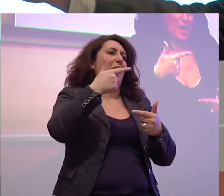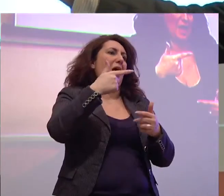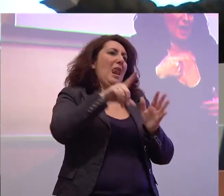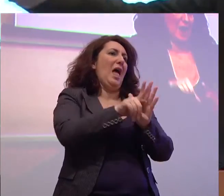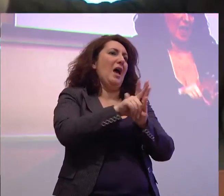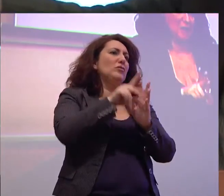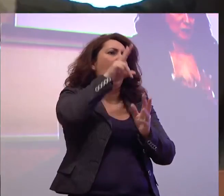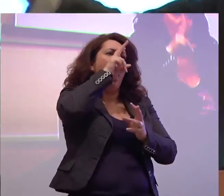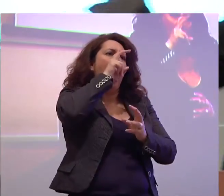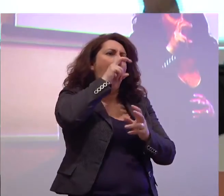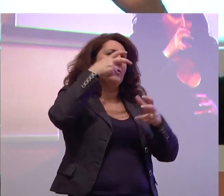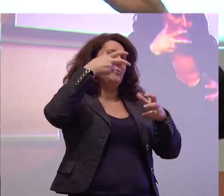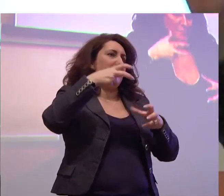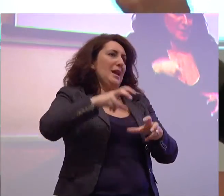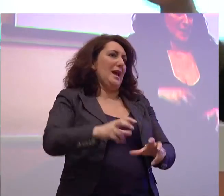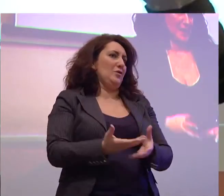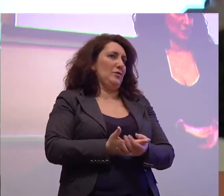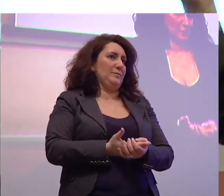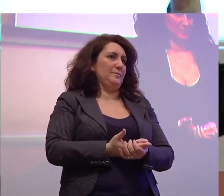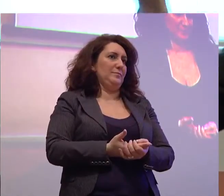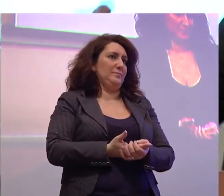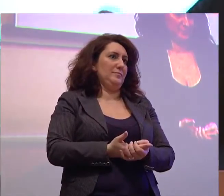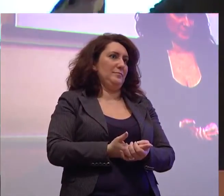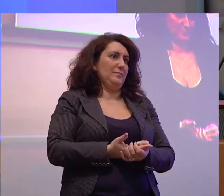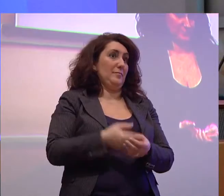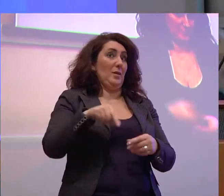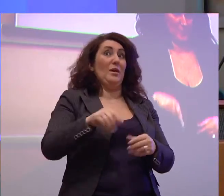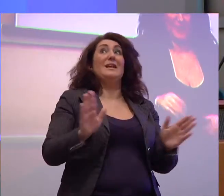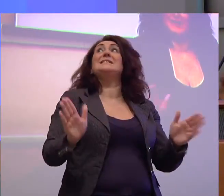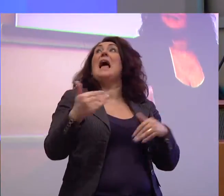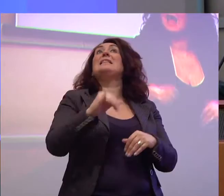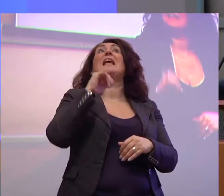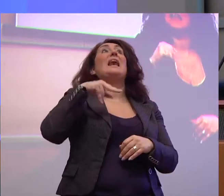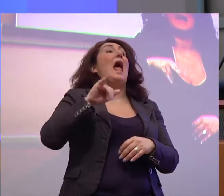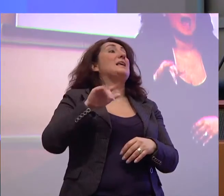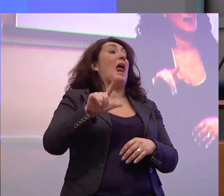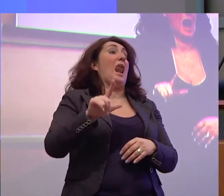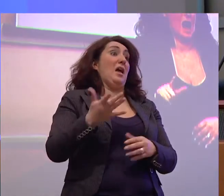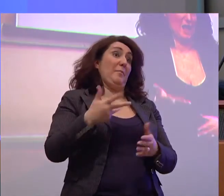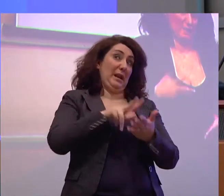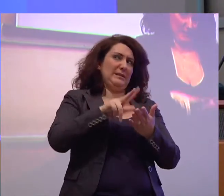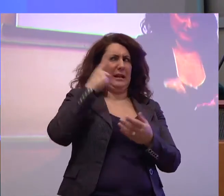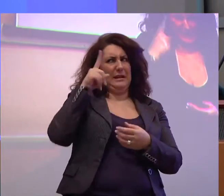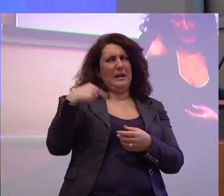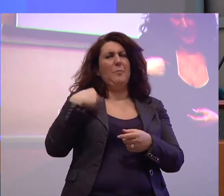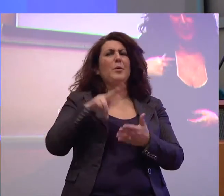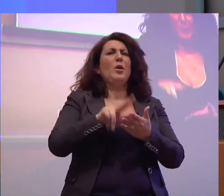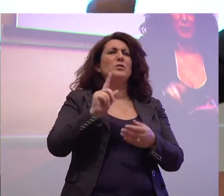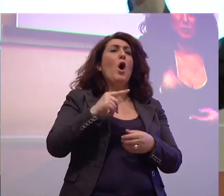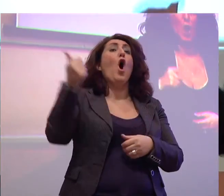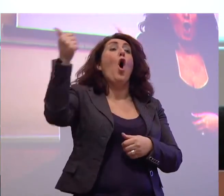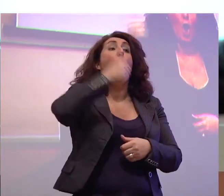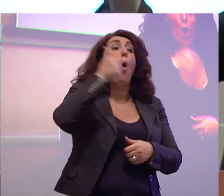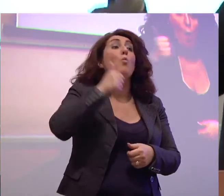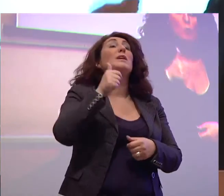il presidente lo sa qual è la mia proposta siamo l'unico paese in Europa che non ha un sistema di riqualificazione